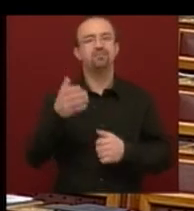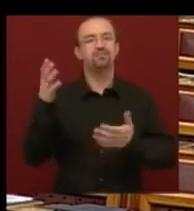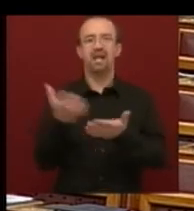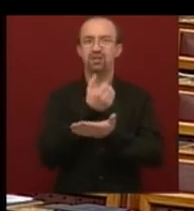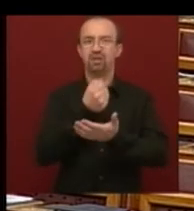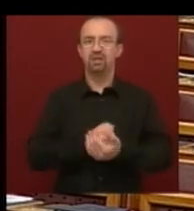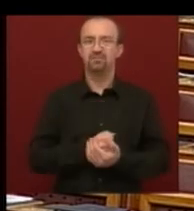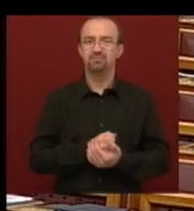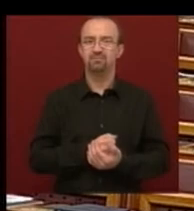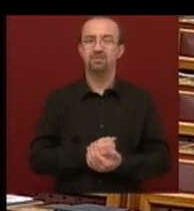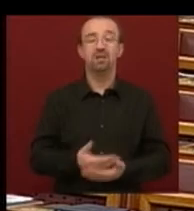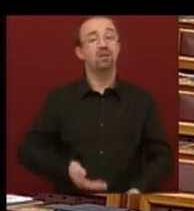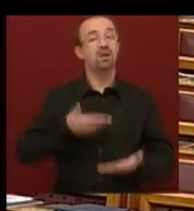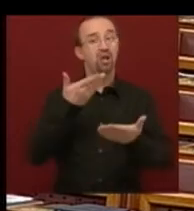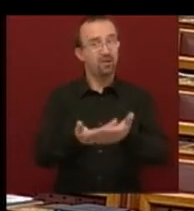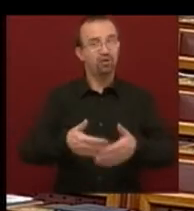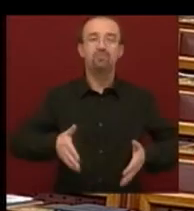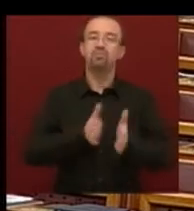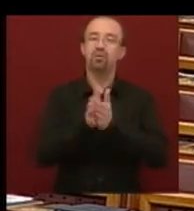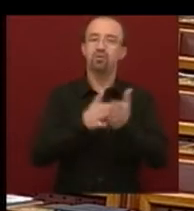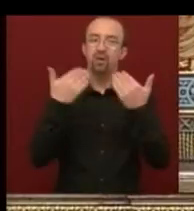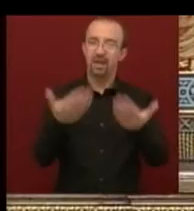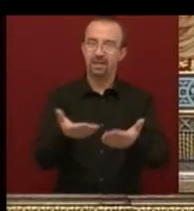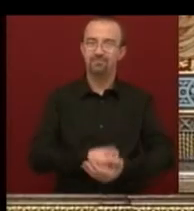Én azt javaslom képviselőt, örüljünk neki. Köszönöm szépen.